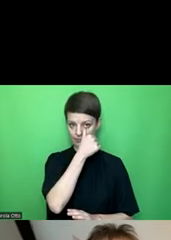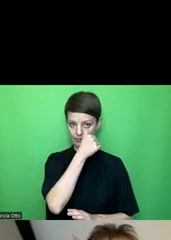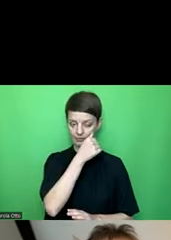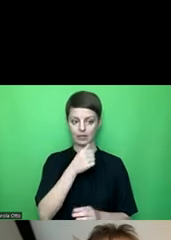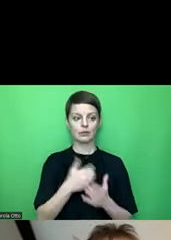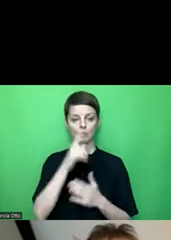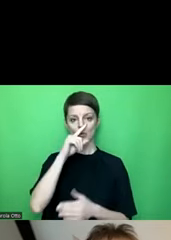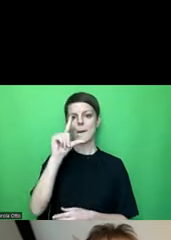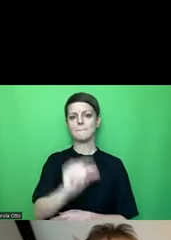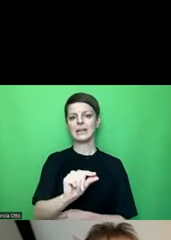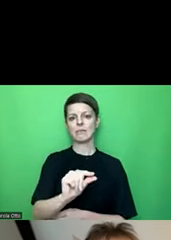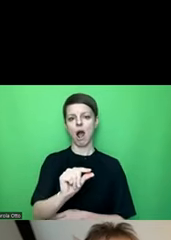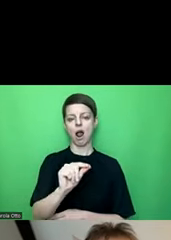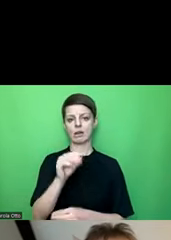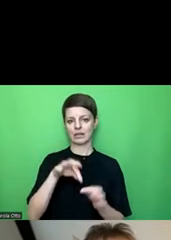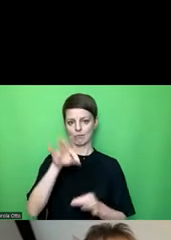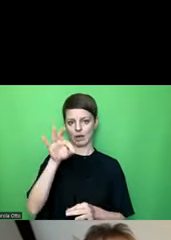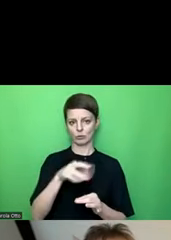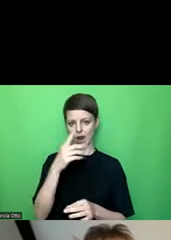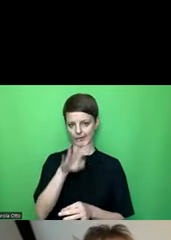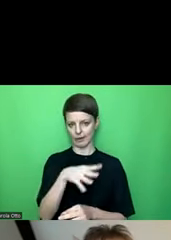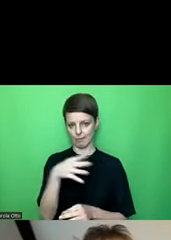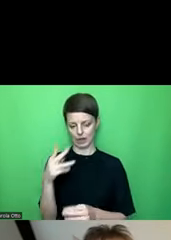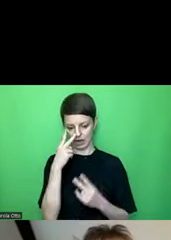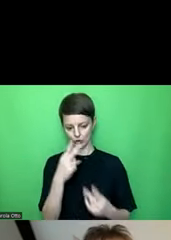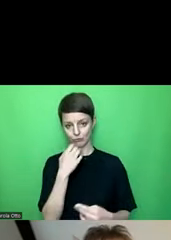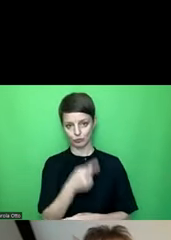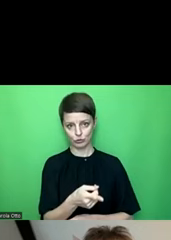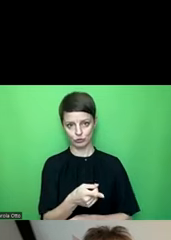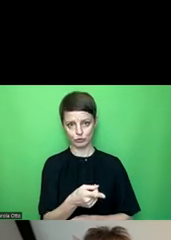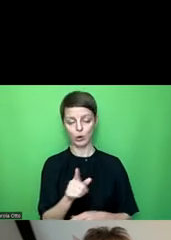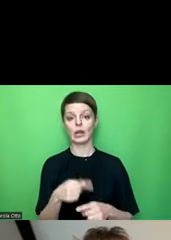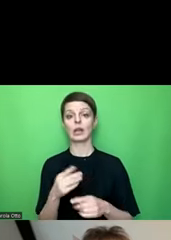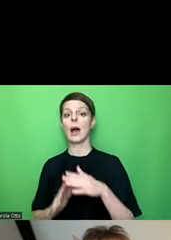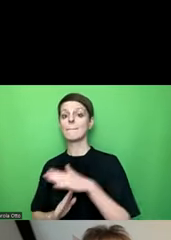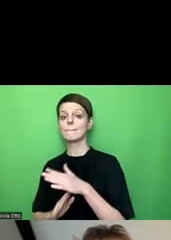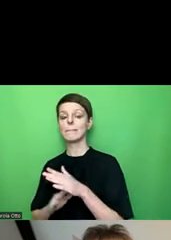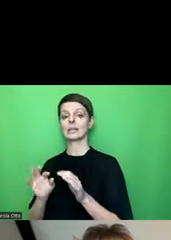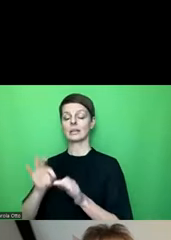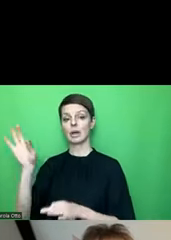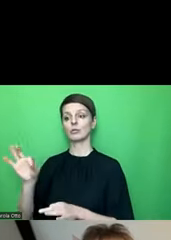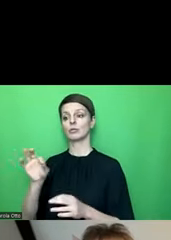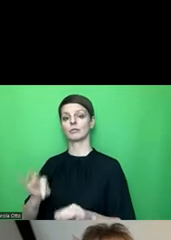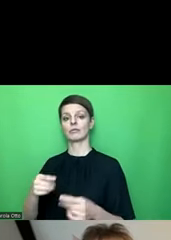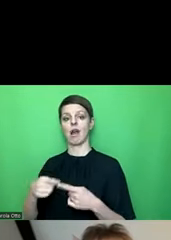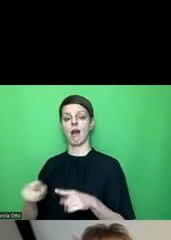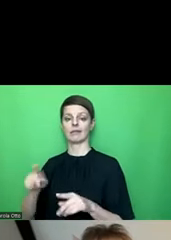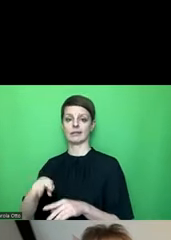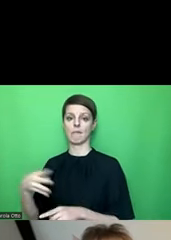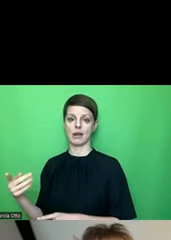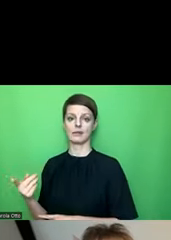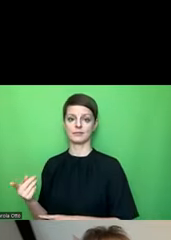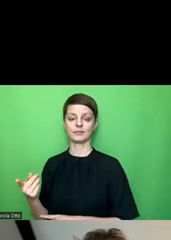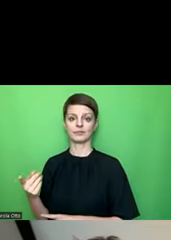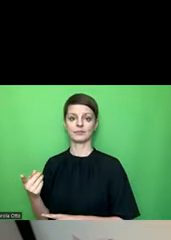nur die Min-Temperaturen in einer Tabelle und dann die Max-Temperaturen in der anderen Tabelle. Jetzt habe ich praktisch